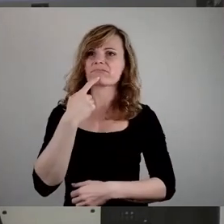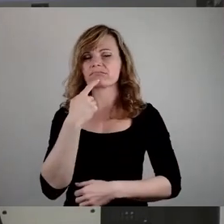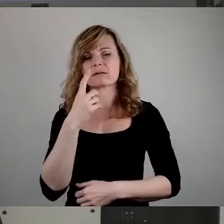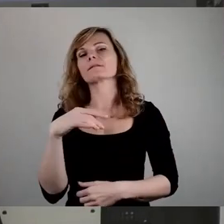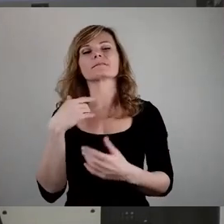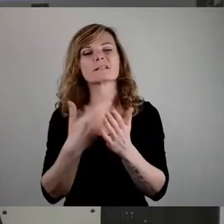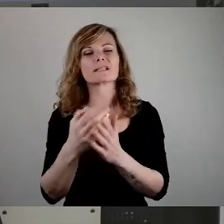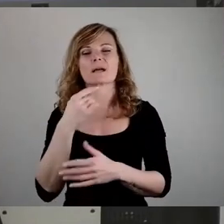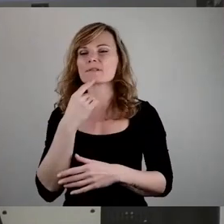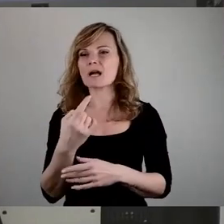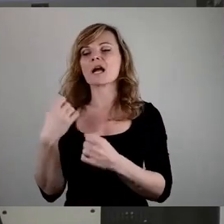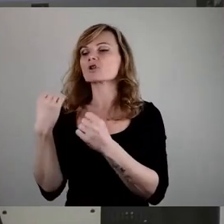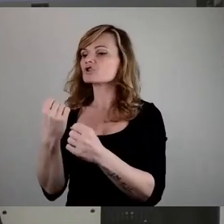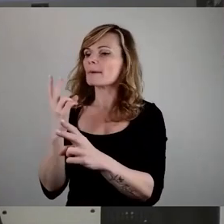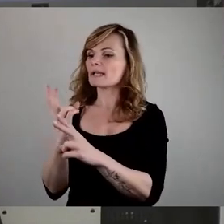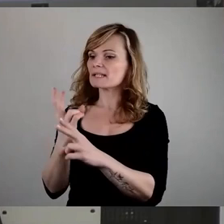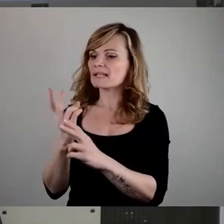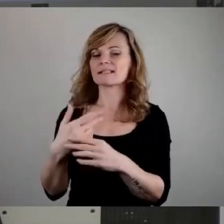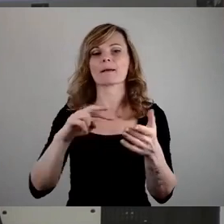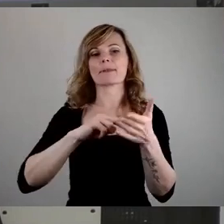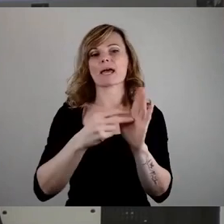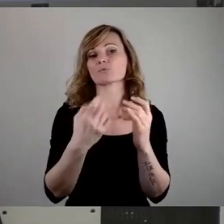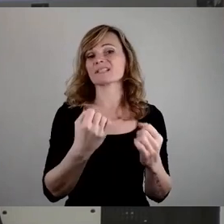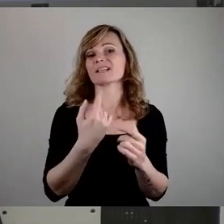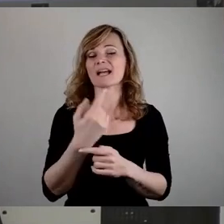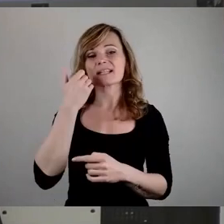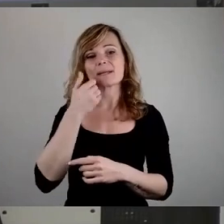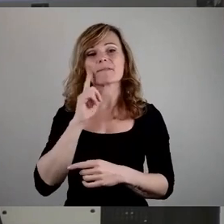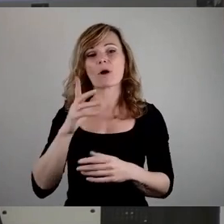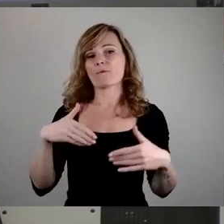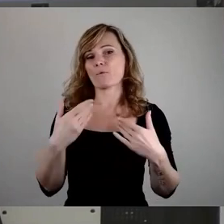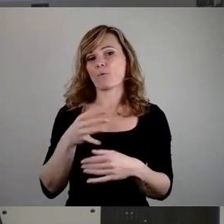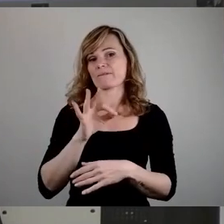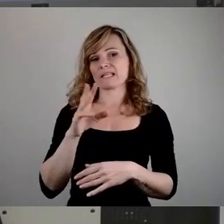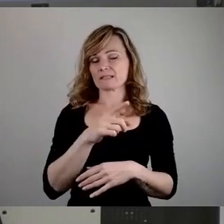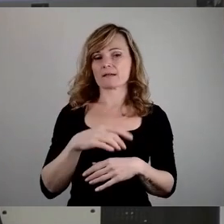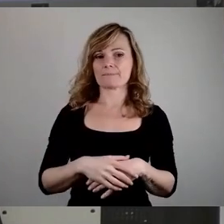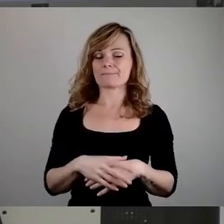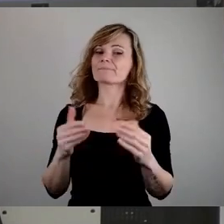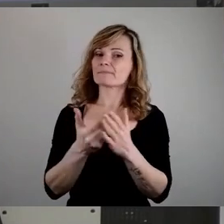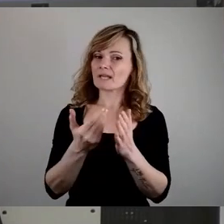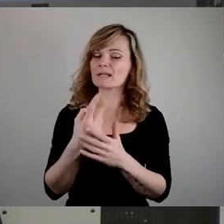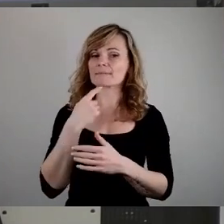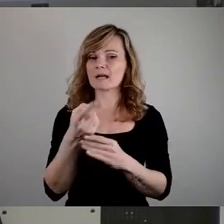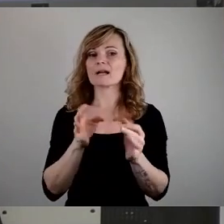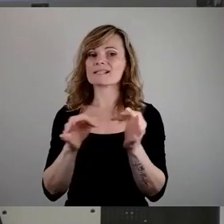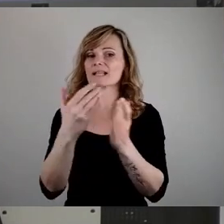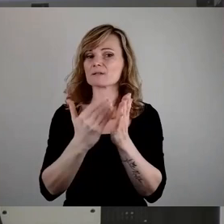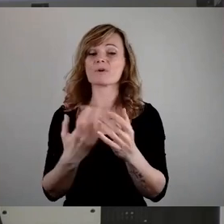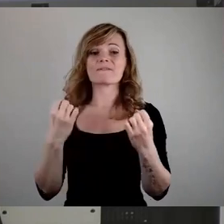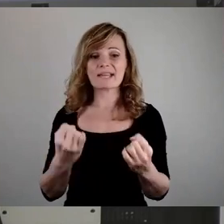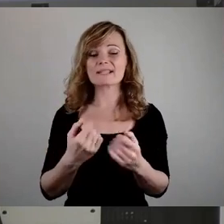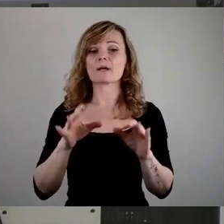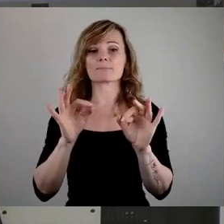Stabilität und Planungssicherheit, liebe Frau Frohwieser, dass wir gesagt haben, wir legen in der Satzung fest, dass ein bestimmter